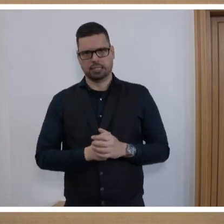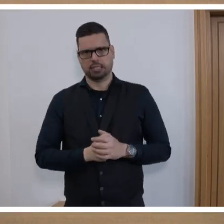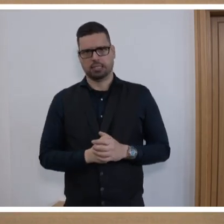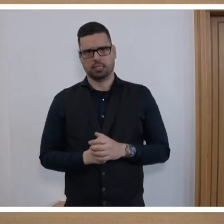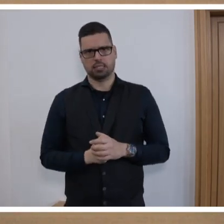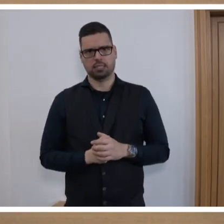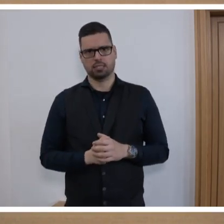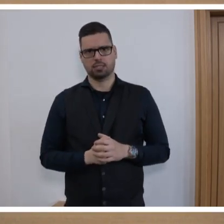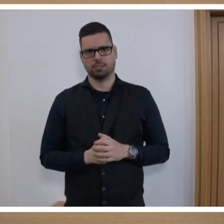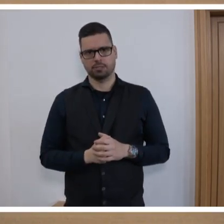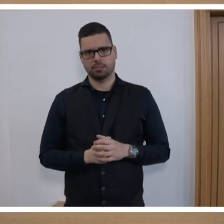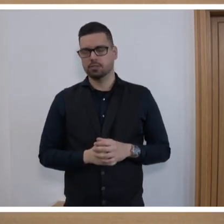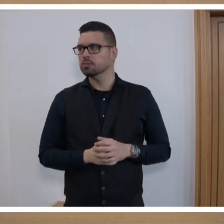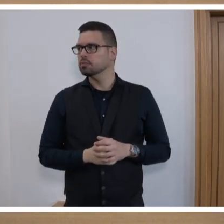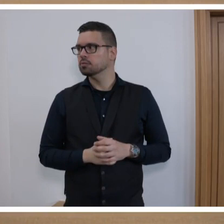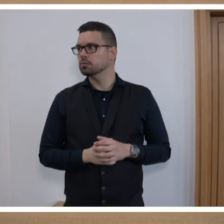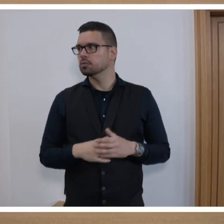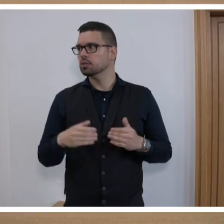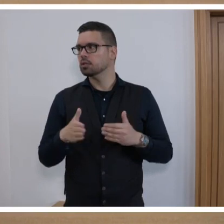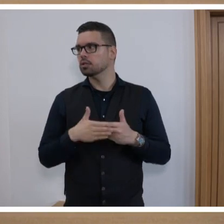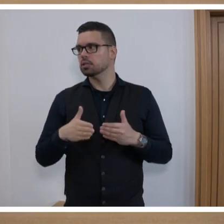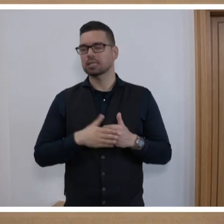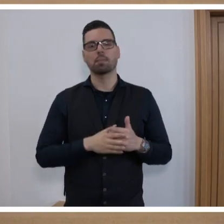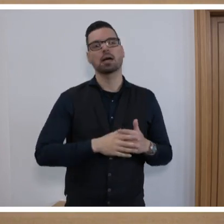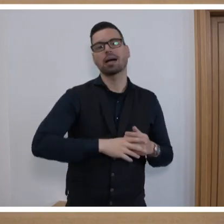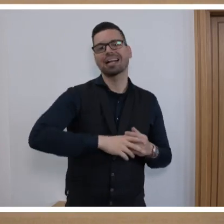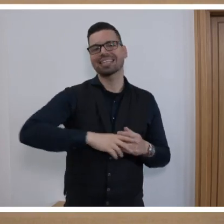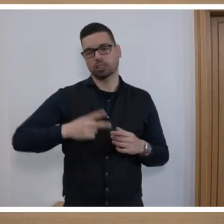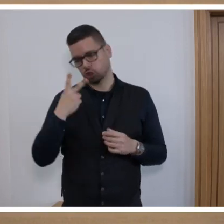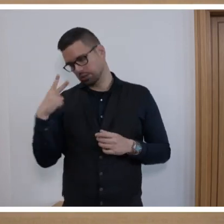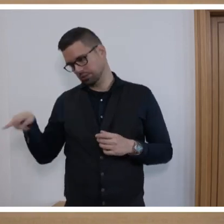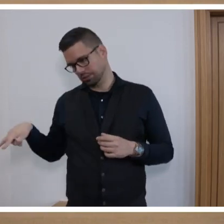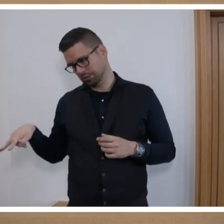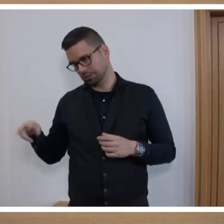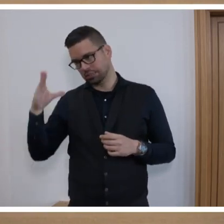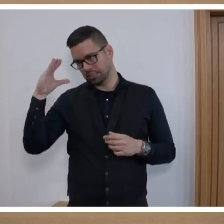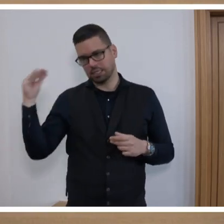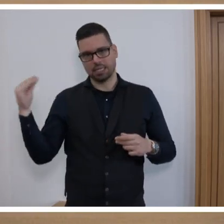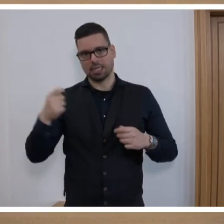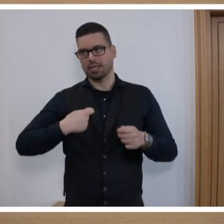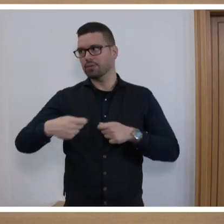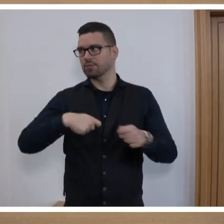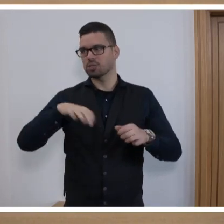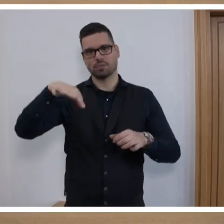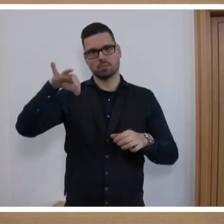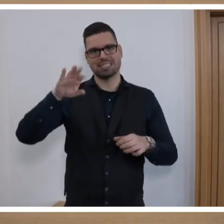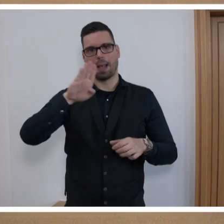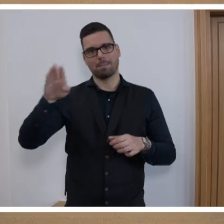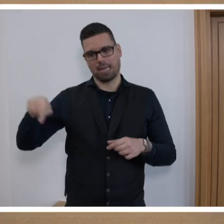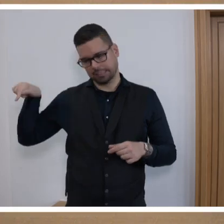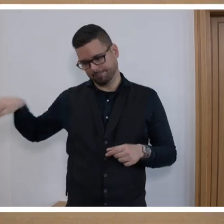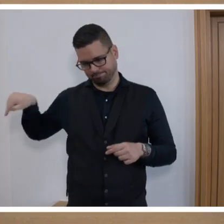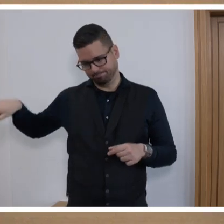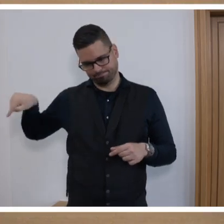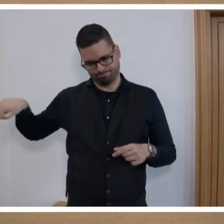Ich möchte mich noch an meinen Nachbar hier zur Rechten wenden, an den Herrn Wirtschaftsminister Barke. Das gehört ja zum Thema